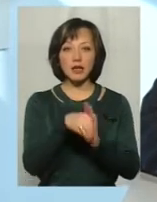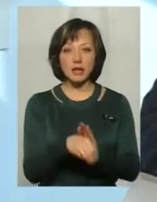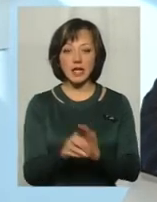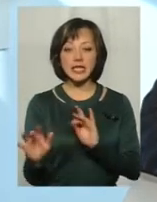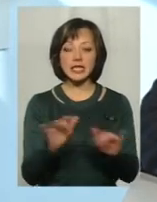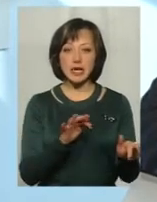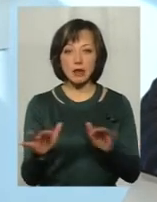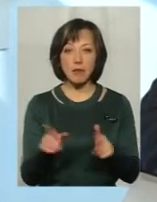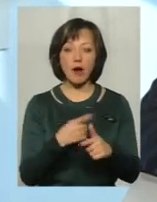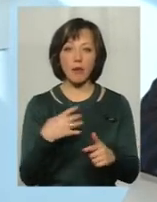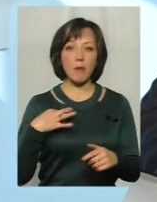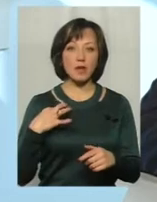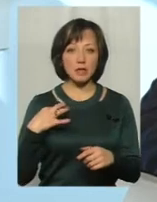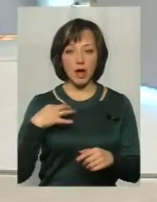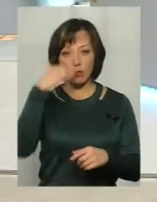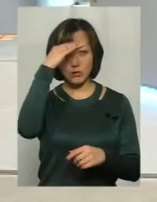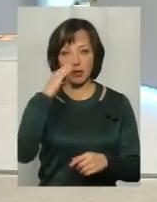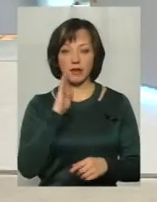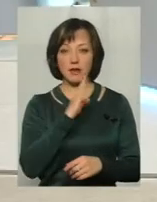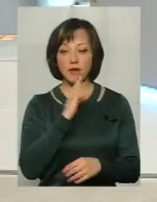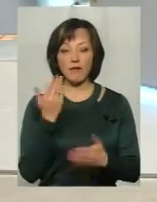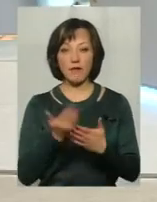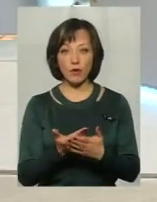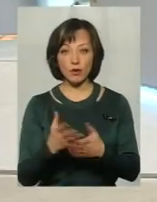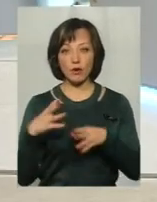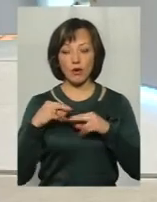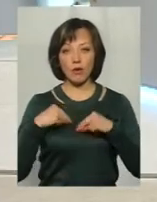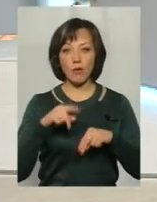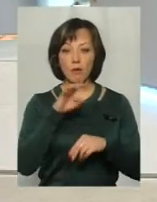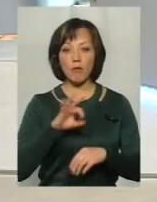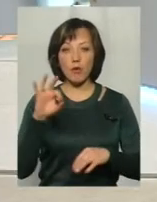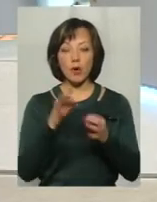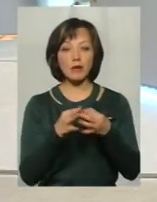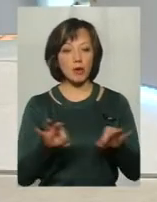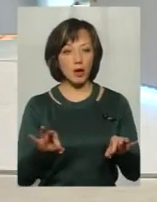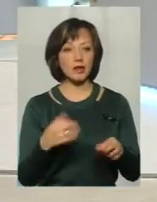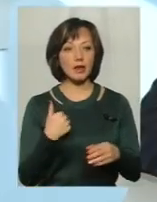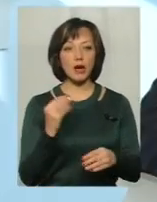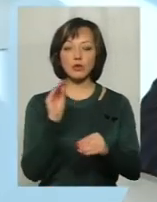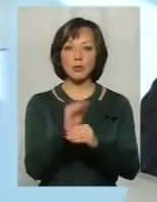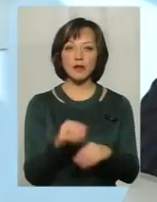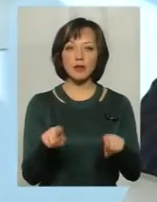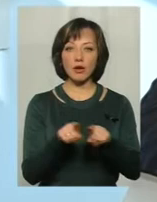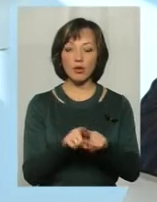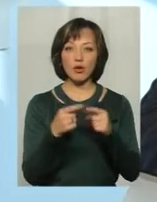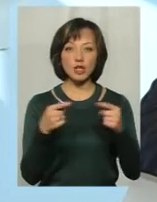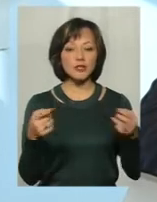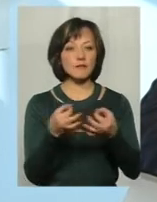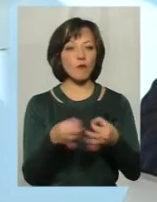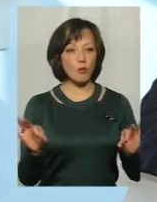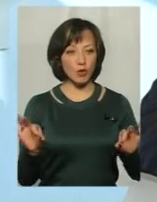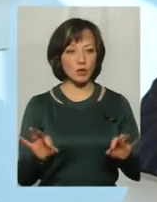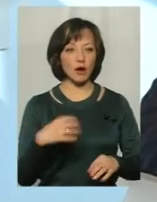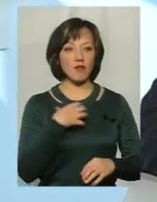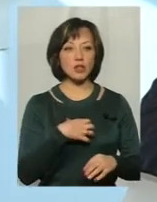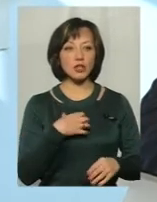діями або бездіяльністю батьків. І ось тут, коли я говорю про демократію, я б ще додавав би таку річ, як свобода. Тобто дуже